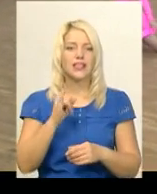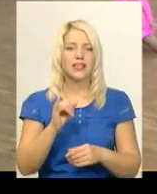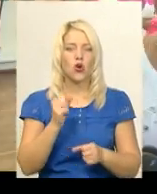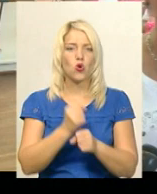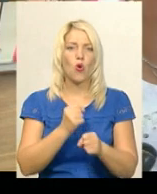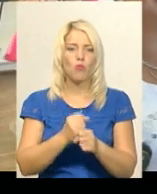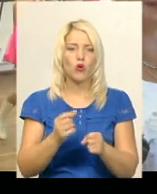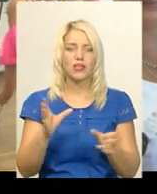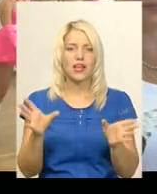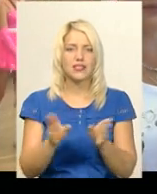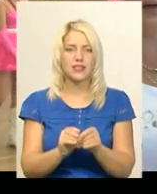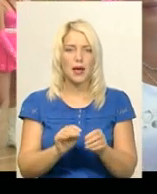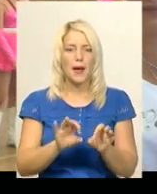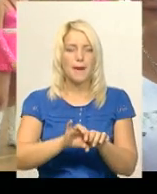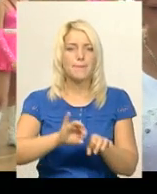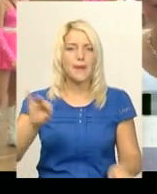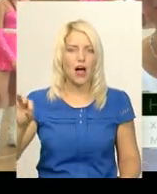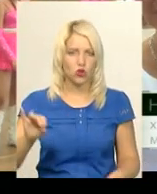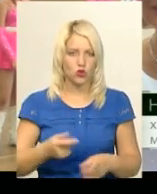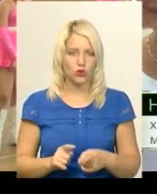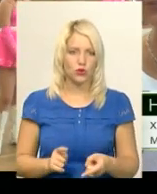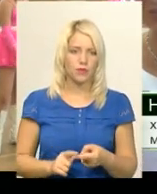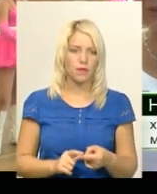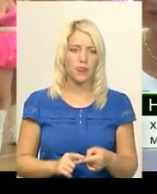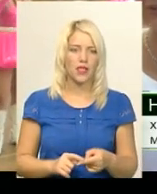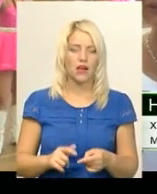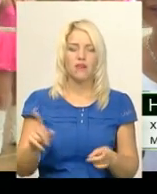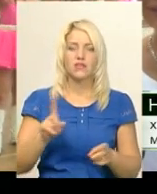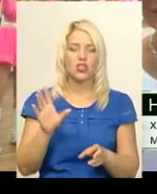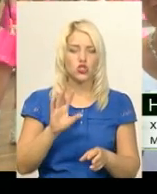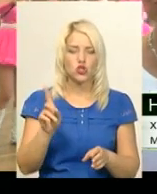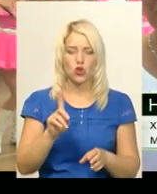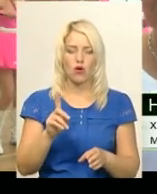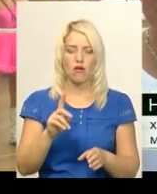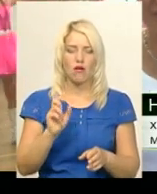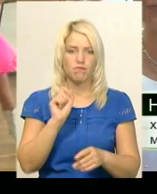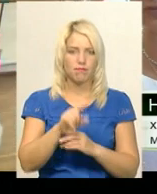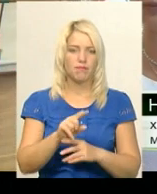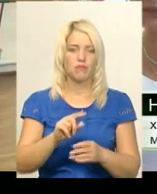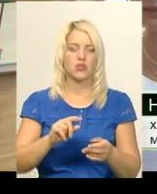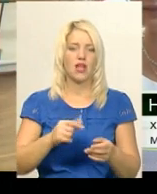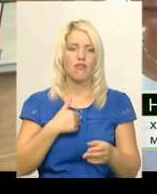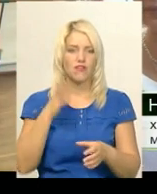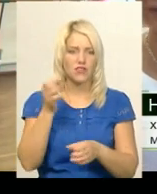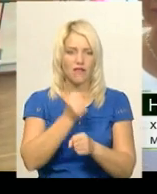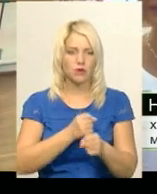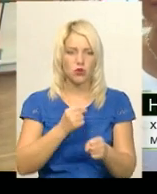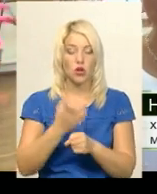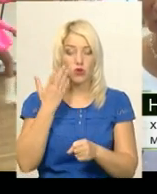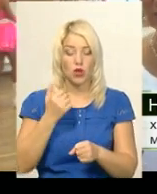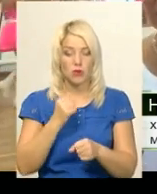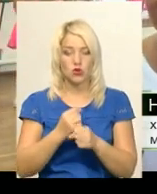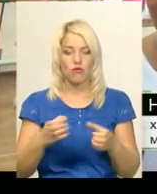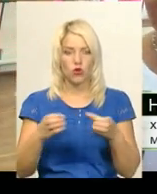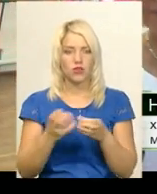Мильнікова. Все, що пан Олександр поставив, я потім це відпрацьовую, тому що коли ми працюємо в колективі, то це має бути